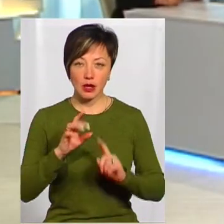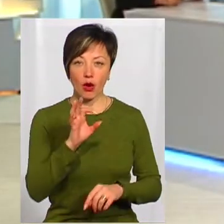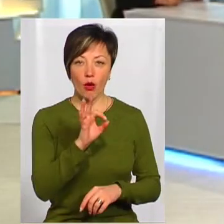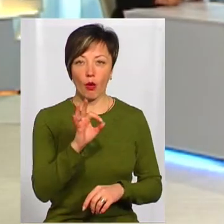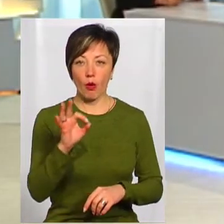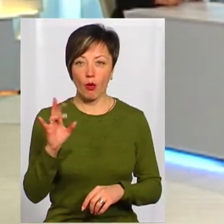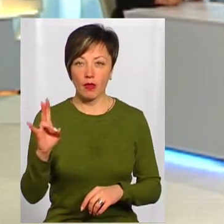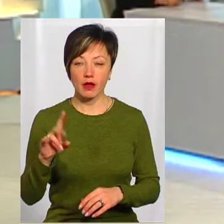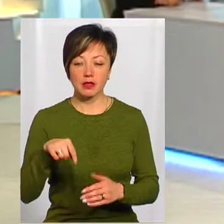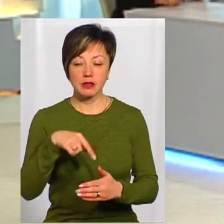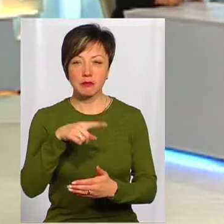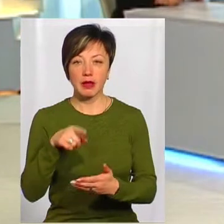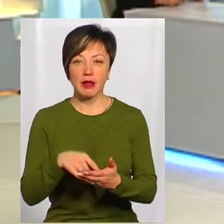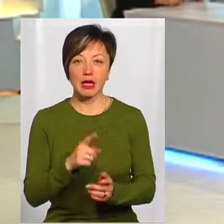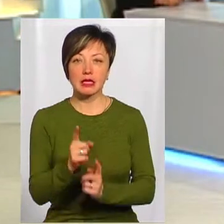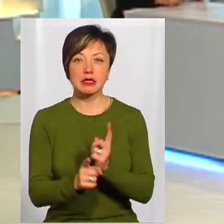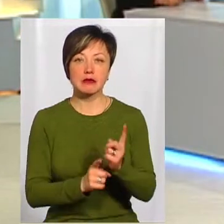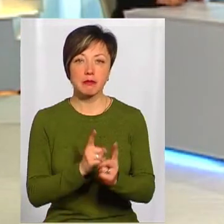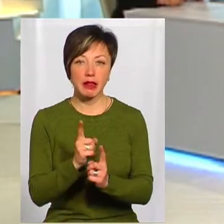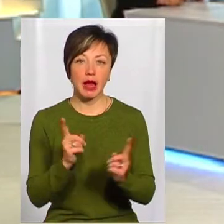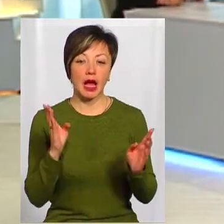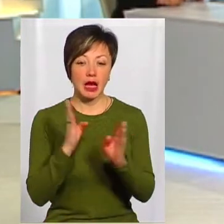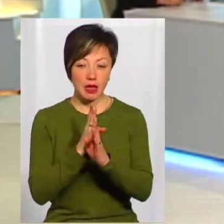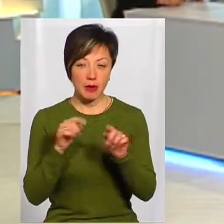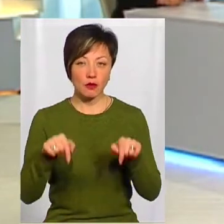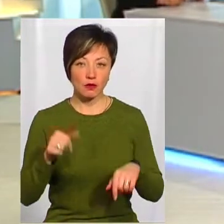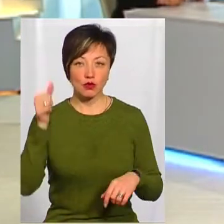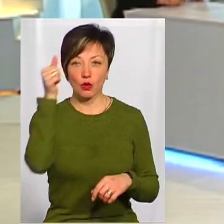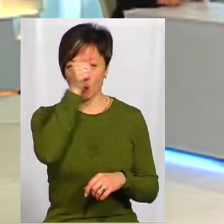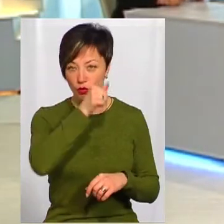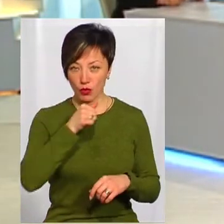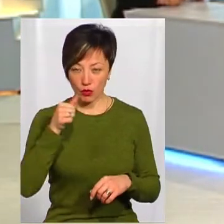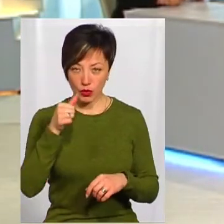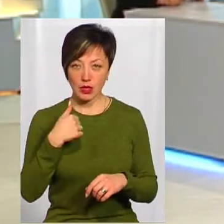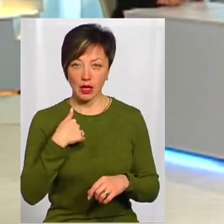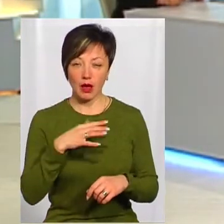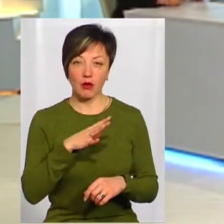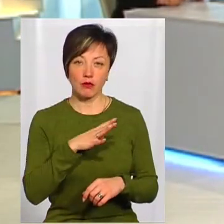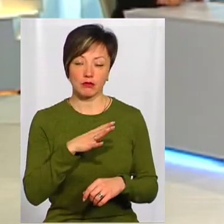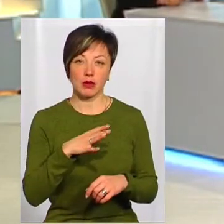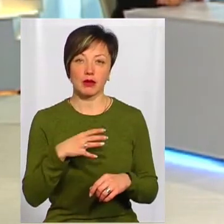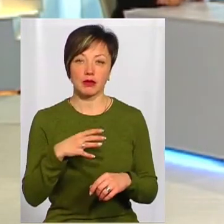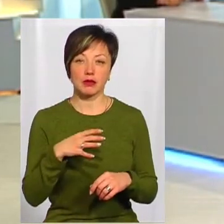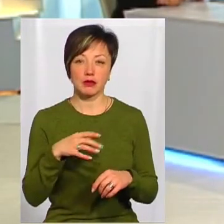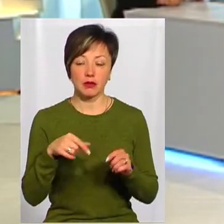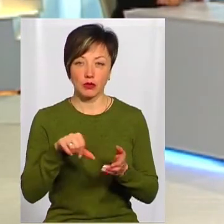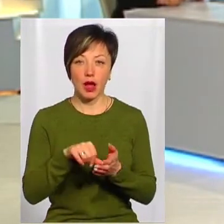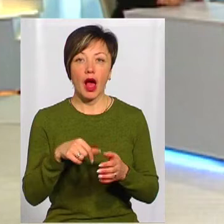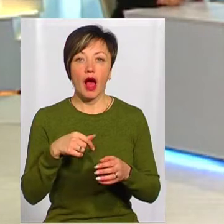питань зміни клімату. У цьому році теж в Мадриді брали участь. Я також був делегатом від